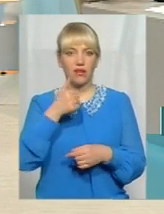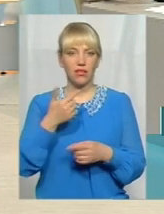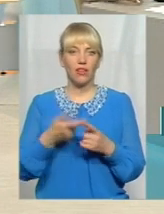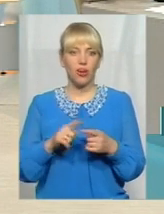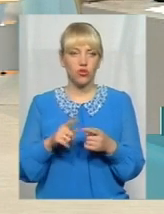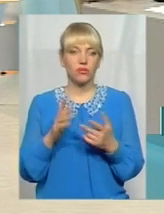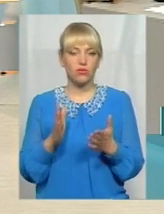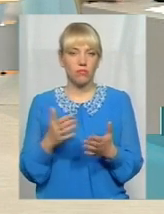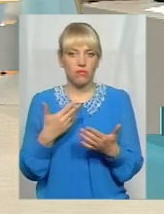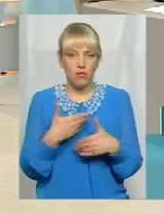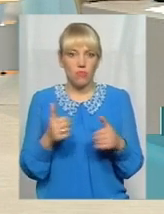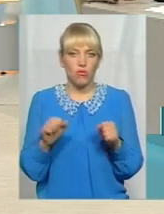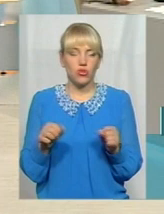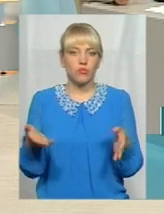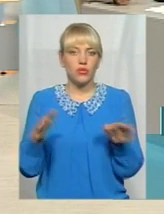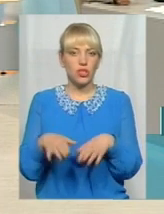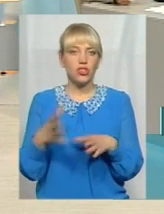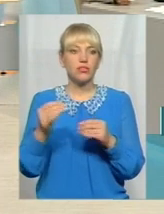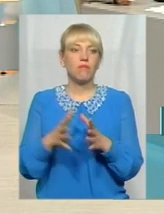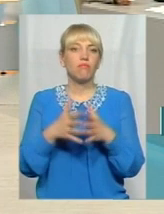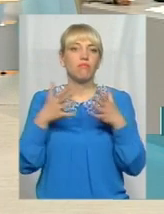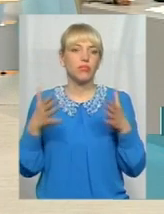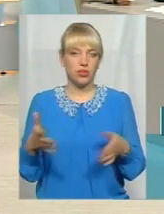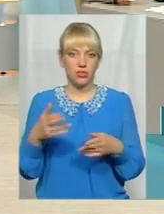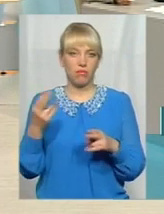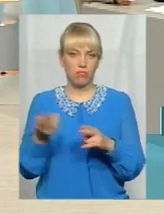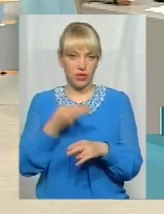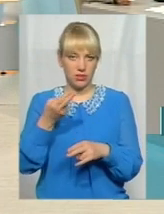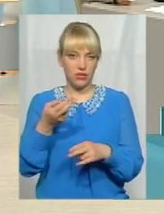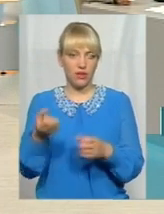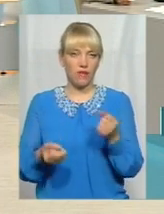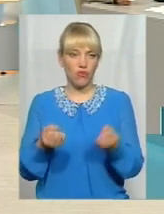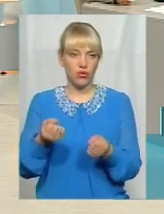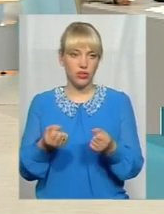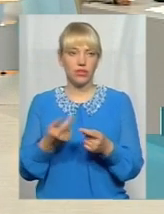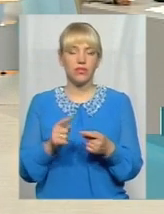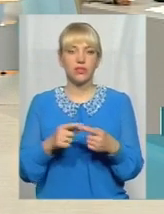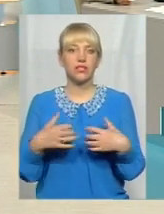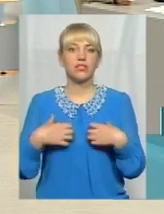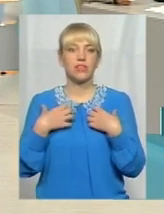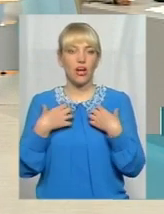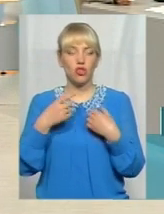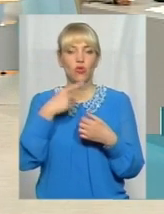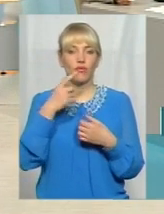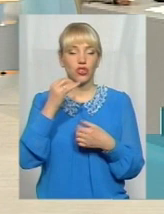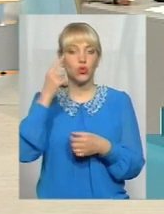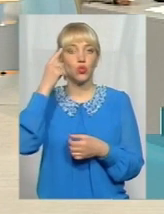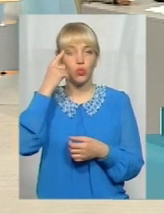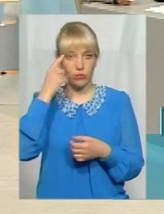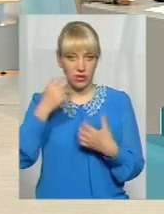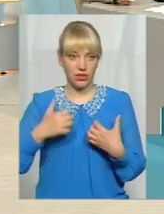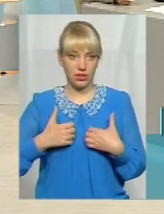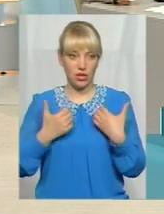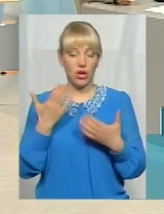можемо лишитись без ще більшої кількості, так? Ну, про це, звичайно, страшно говорити, навіть думати страшно, тому що, якщо